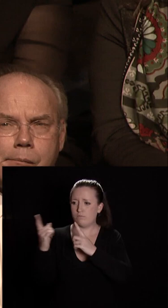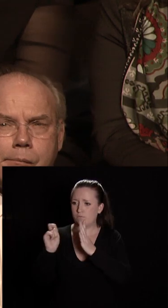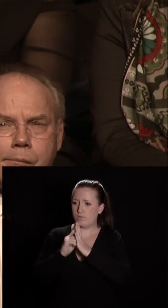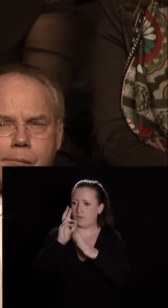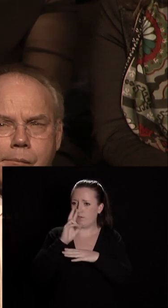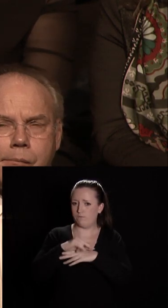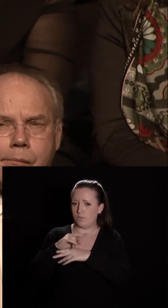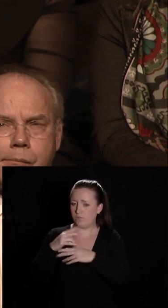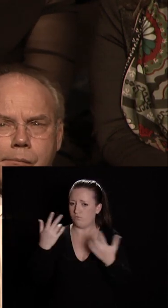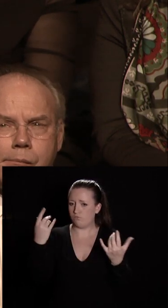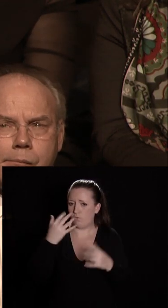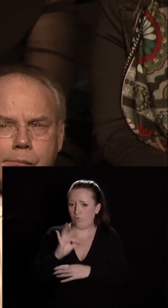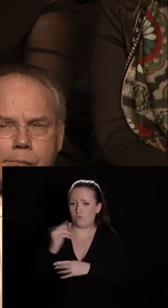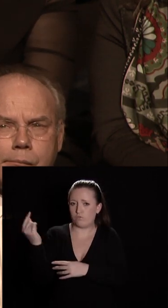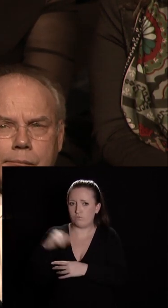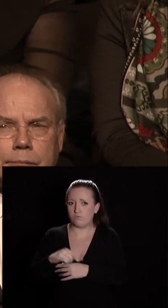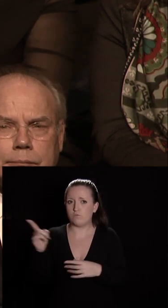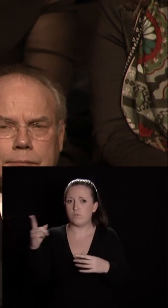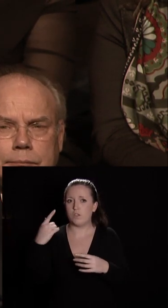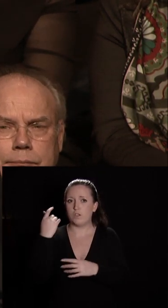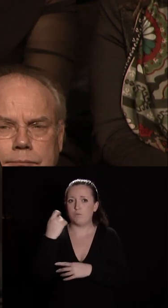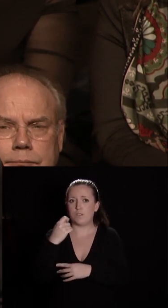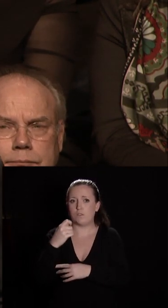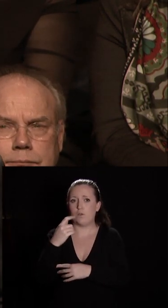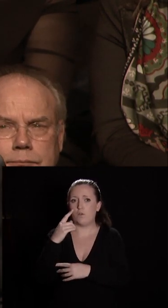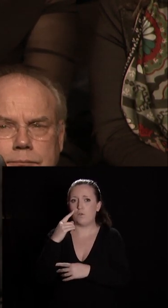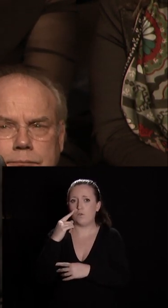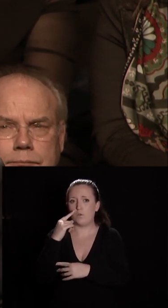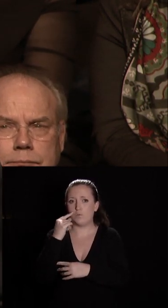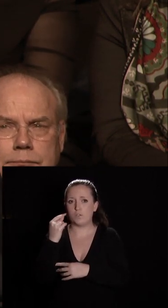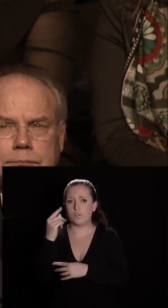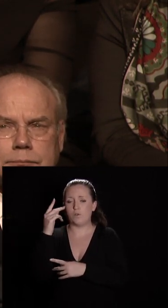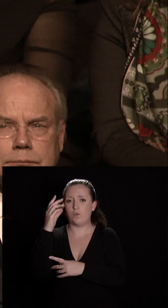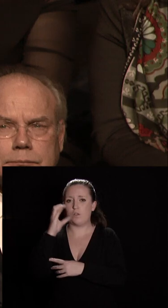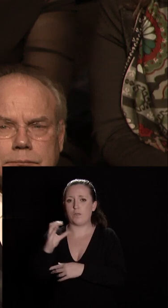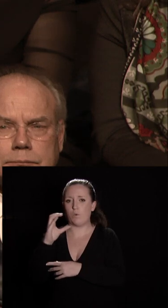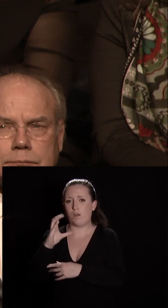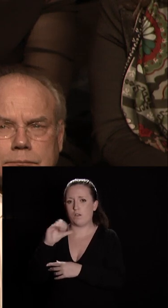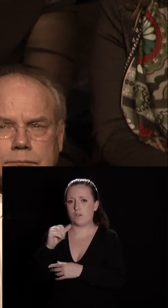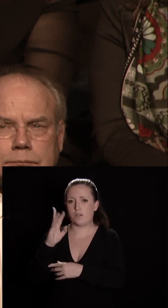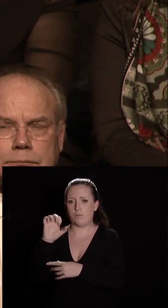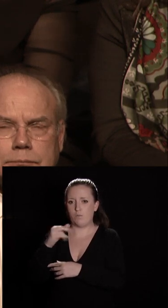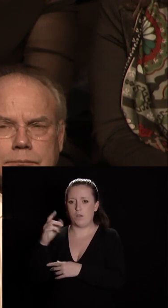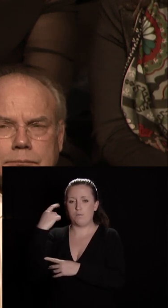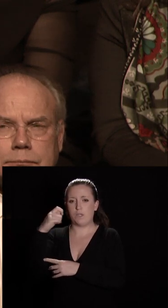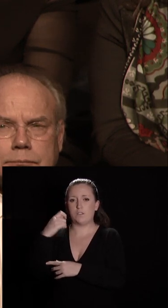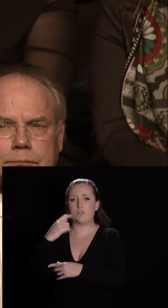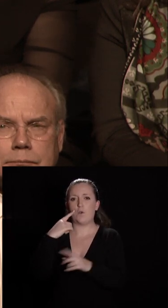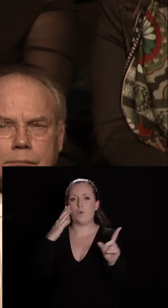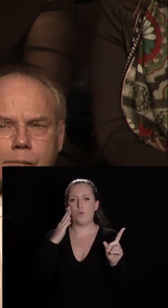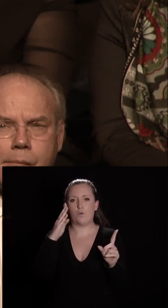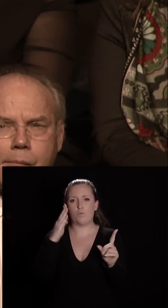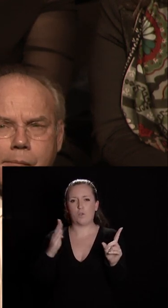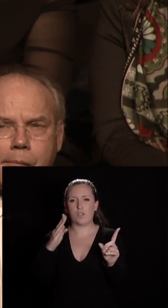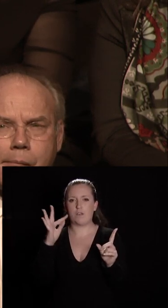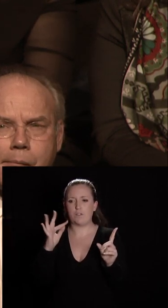officielle en France le président Rochmar Christian Caboret président du Burkina Faso était accompagné de